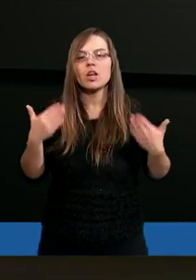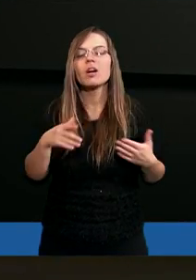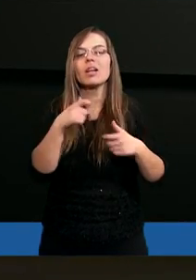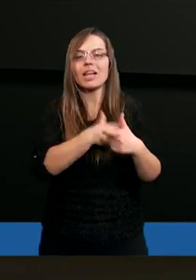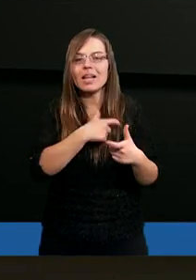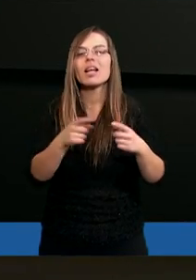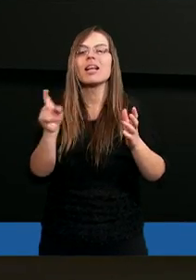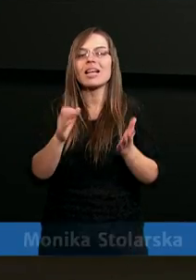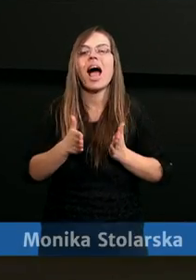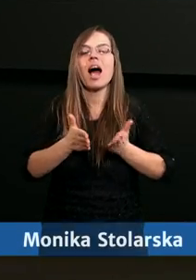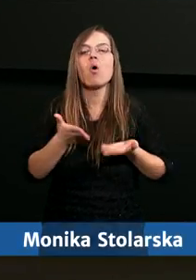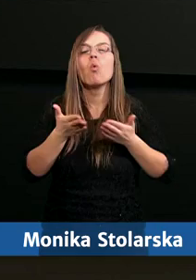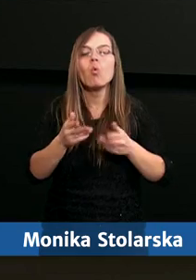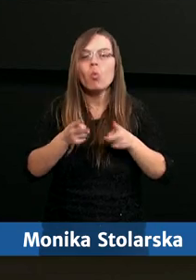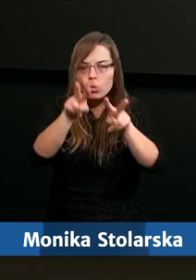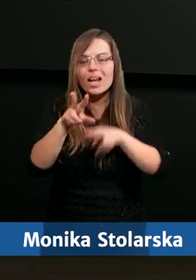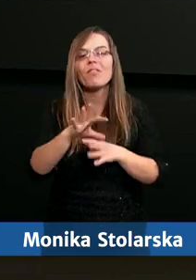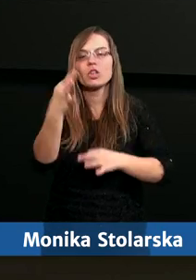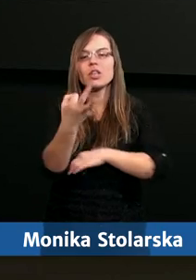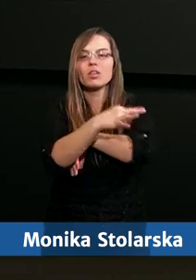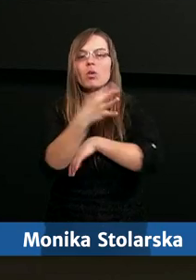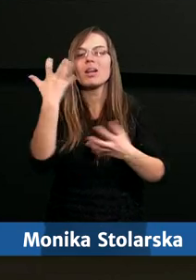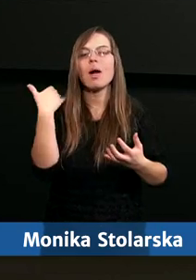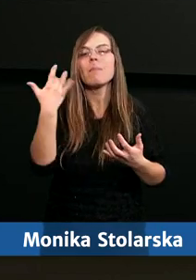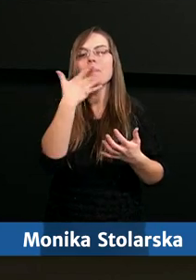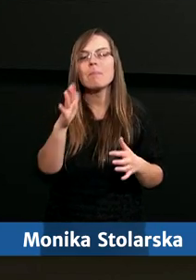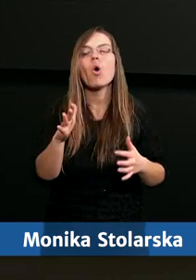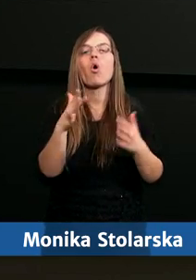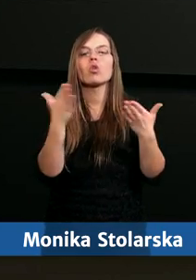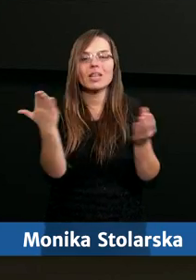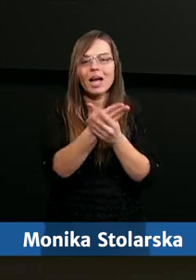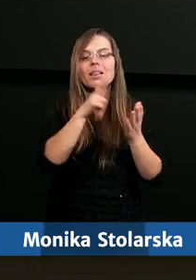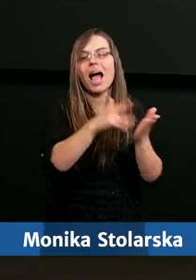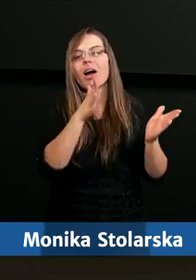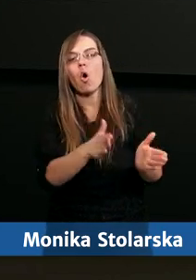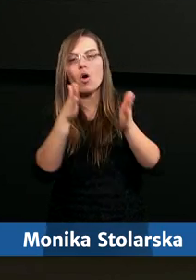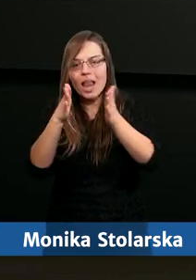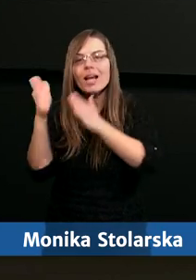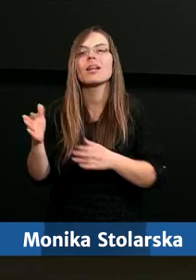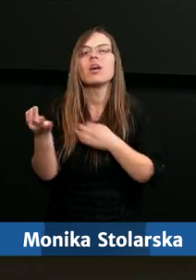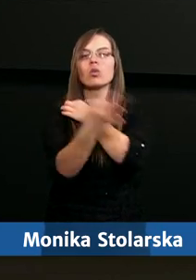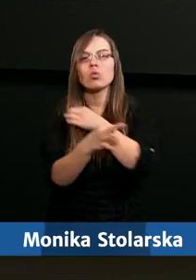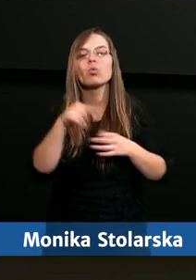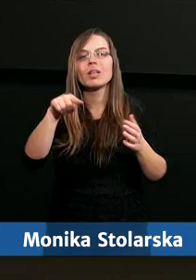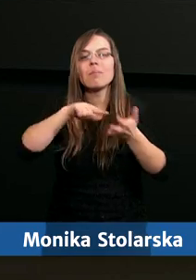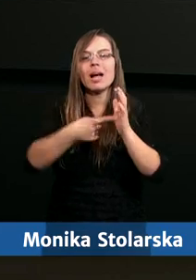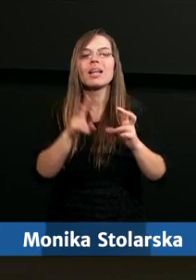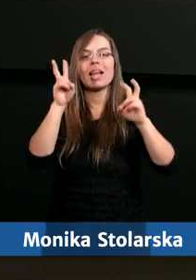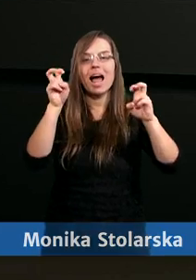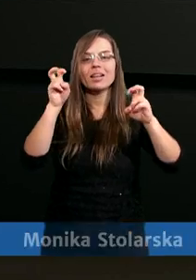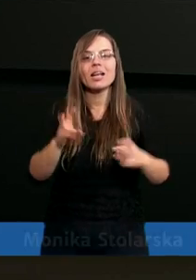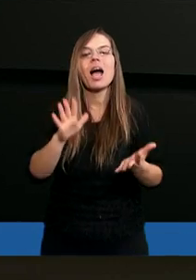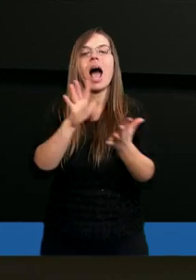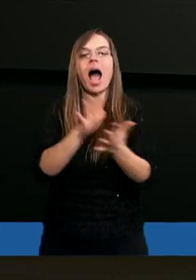Dziękując serdecznie za udział w dzisiejszym studium chciałbym bardzo gorąco zaprosić na kolejne studium, tym razem